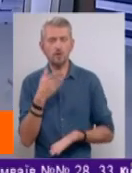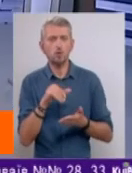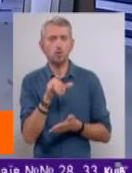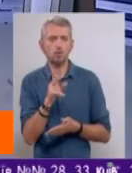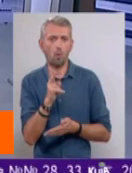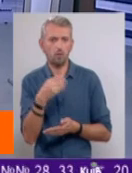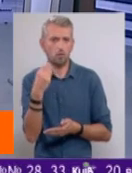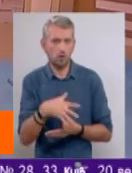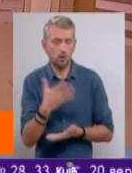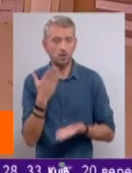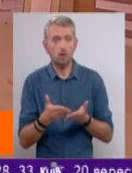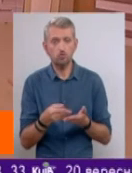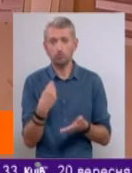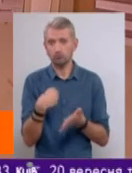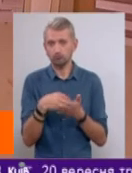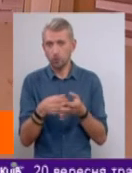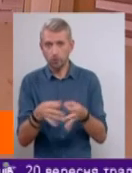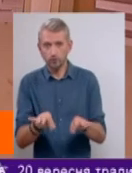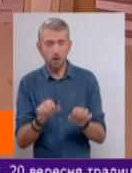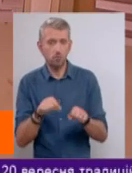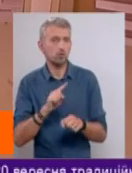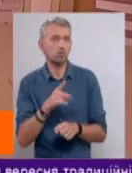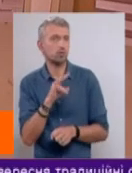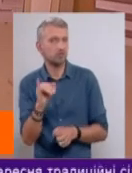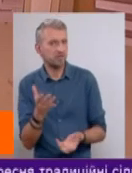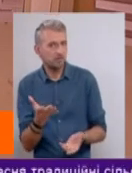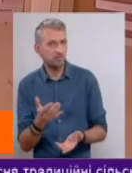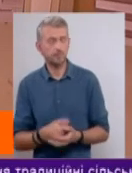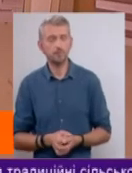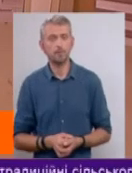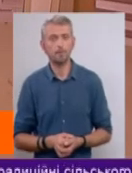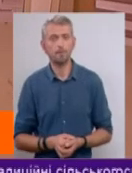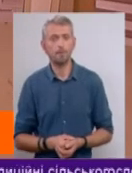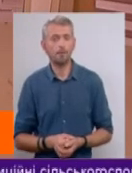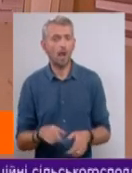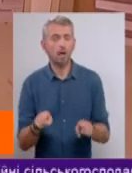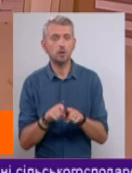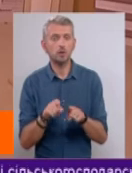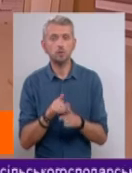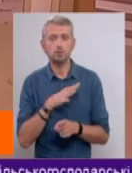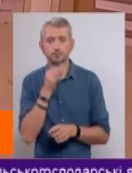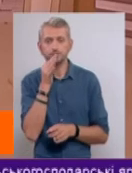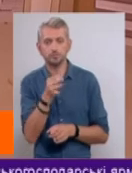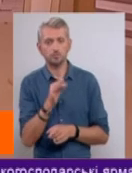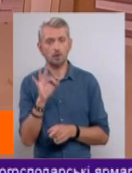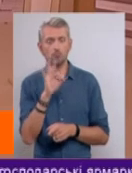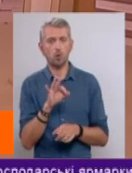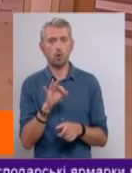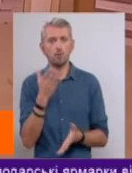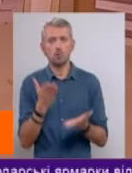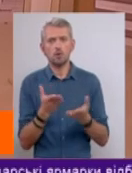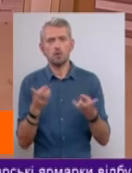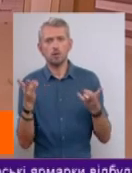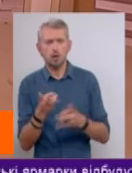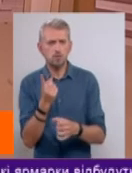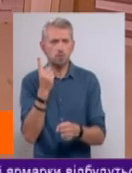дозволяє матеріальне становище і можливості, то чому ні. І аналогічно був тезис про, можливо, варто